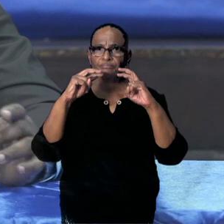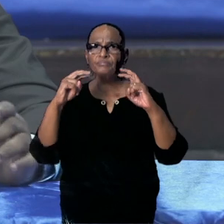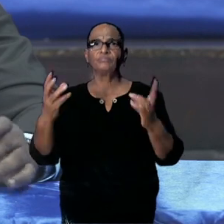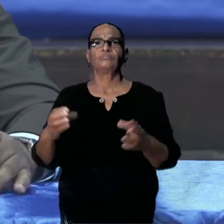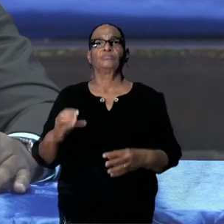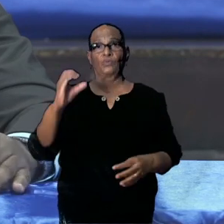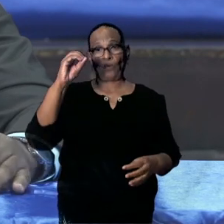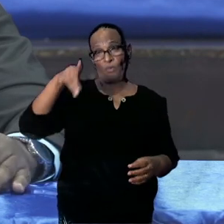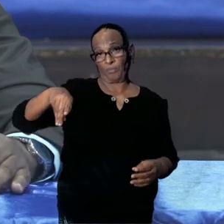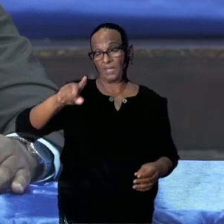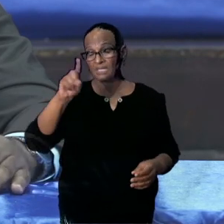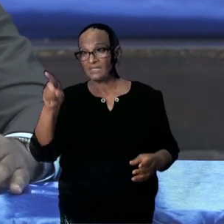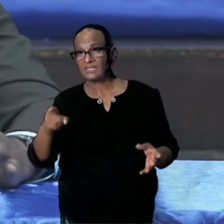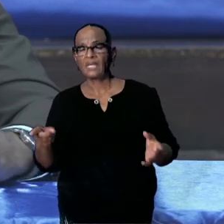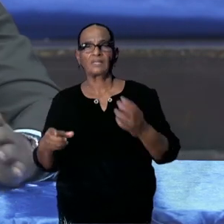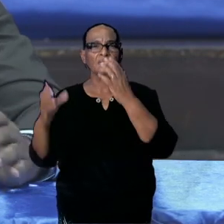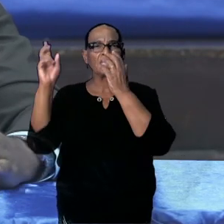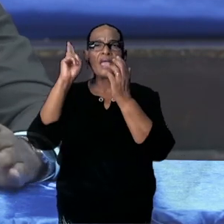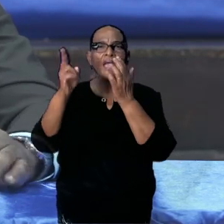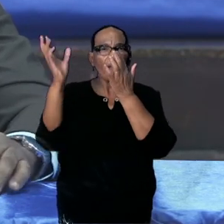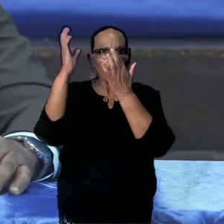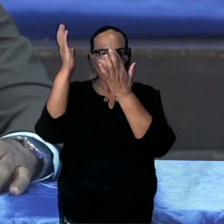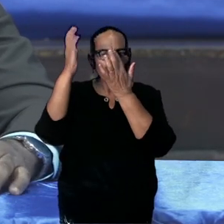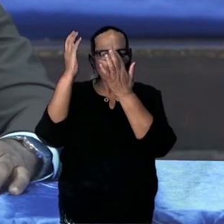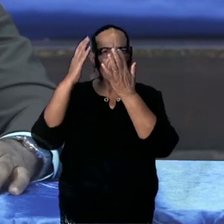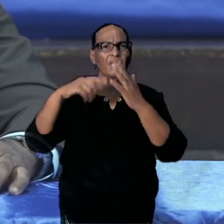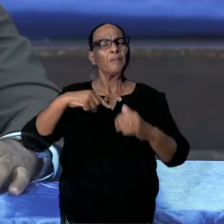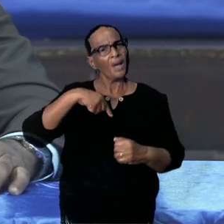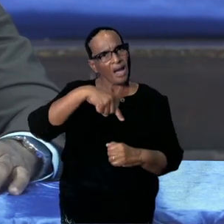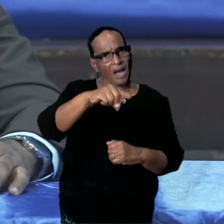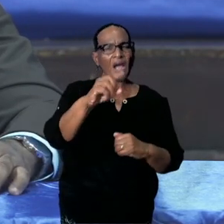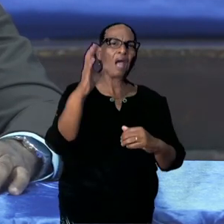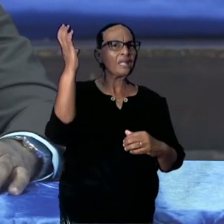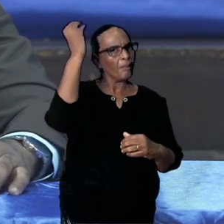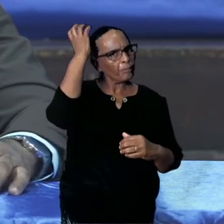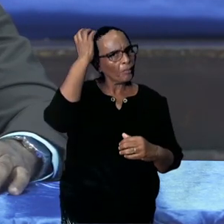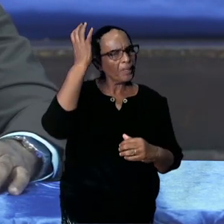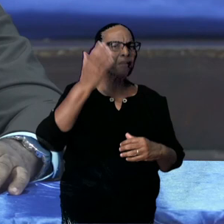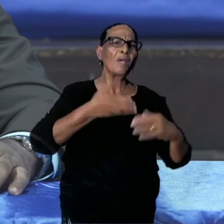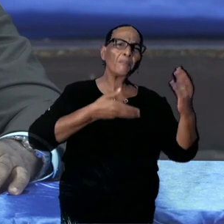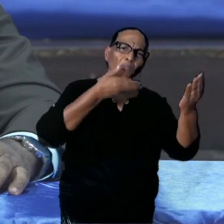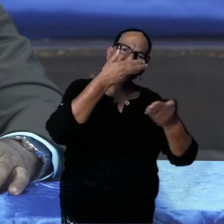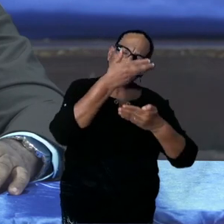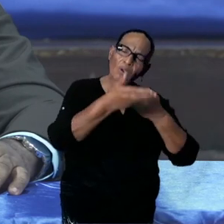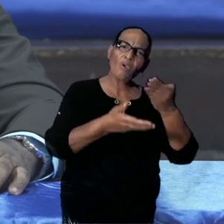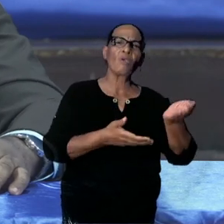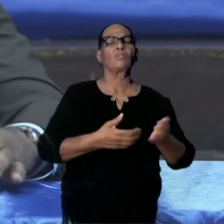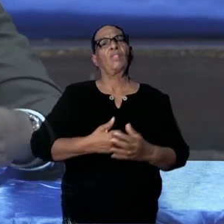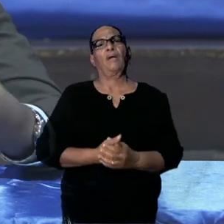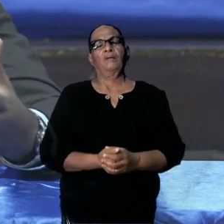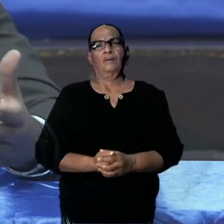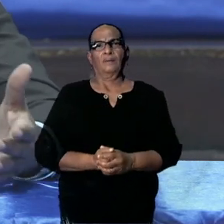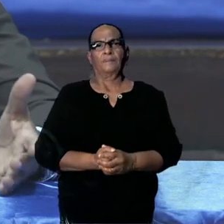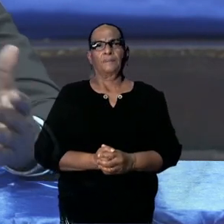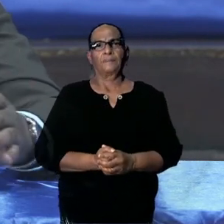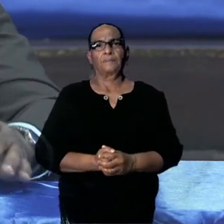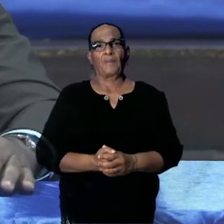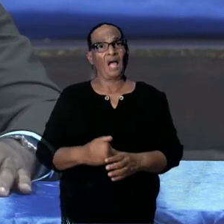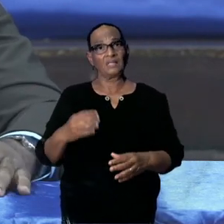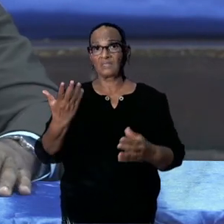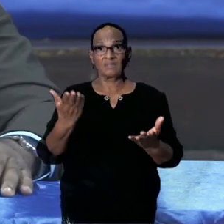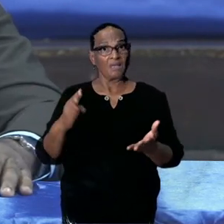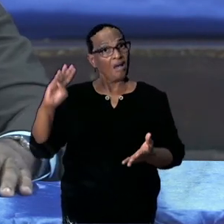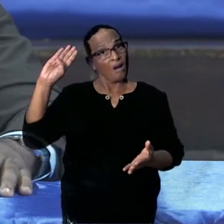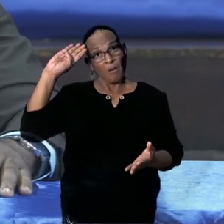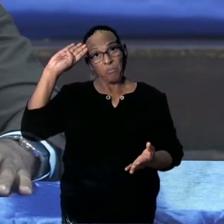OPZ als het ernstiger is. Dus al die wegen staan open om een beklag te doen bij het